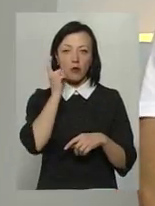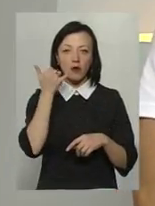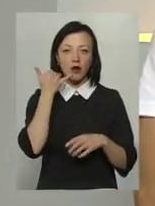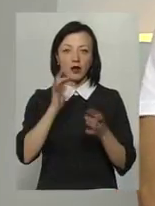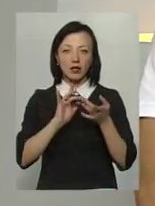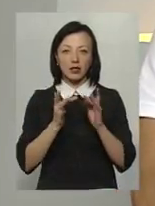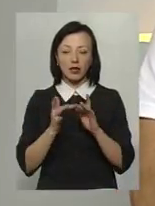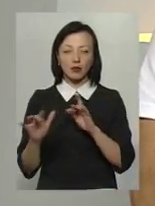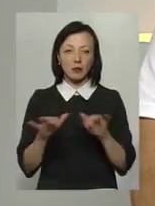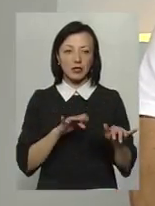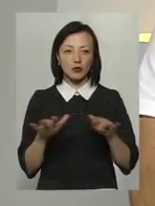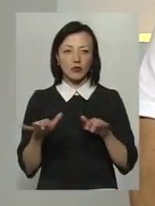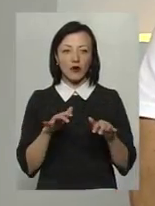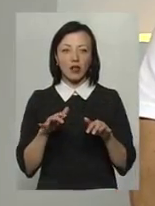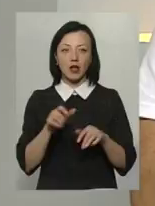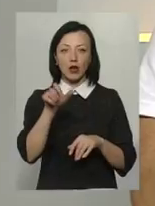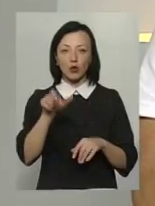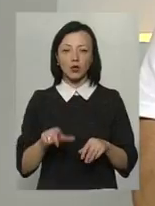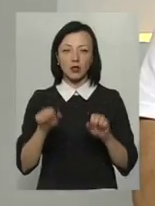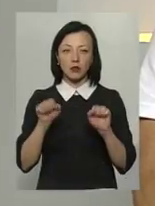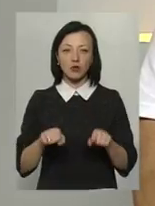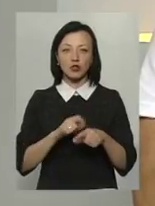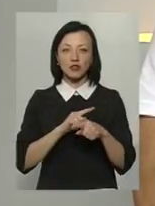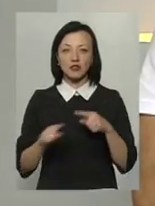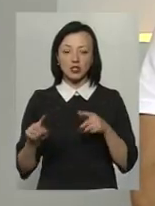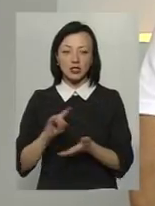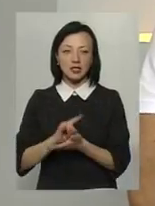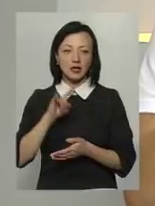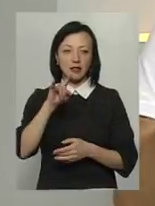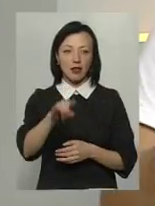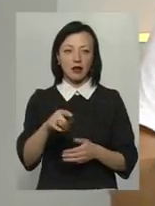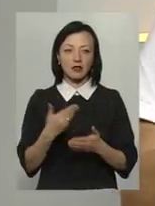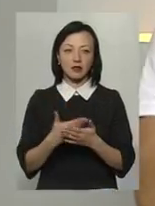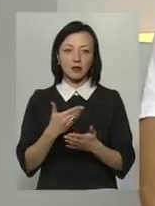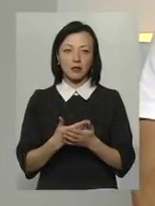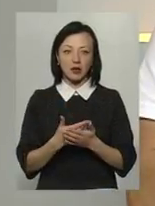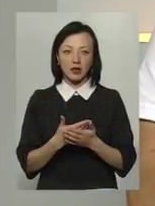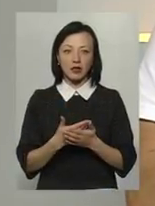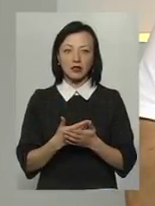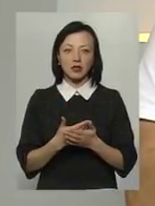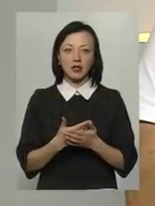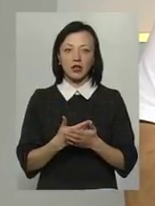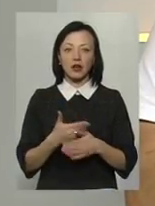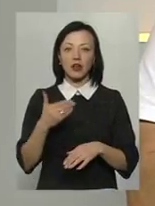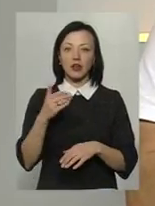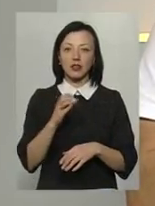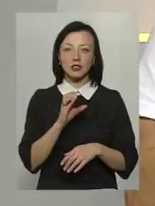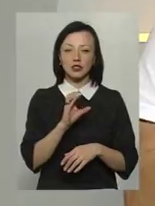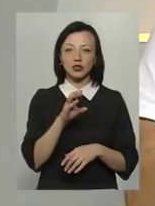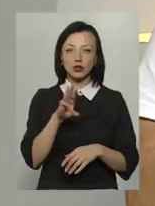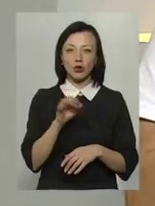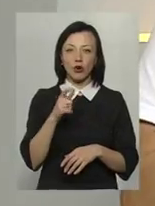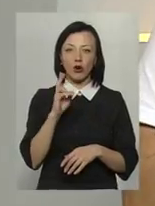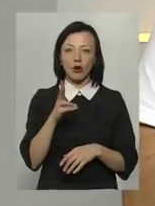інтернету, пересування і так далі, людина може швидше злітати там в Стокгольм і вернутися назад, ніж проїхати там в